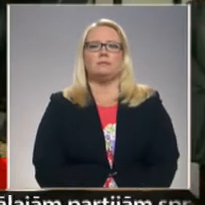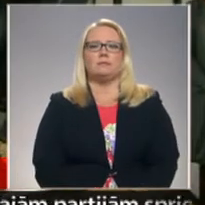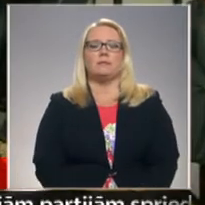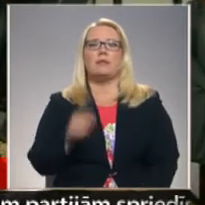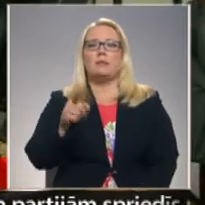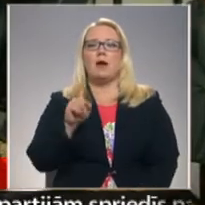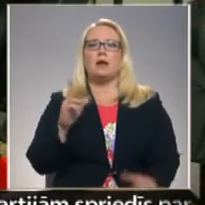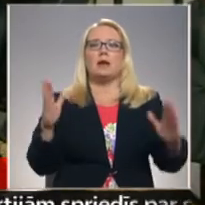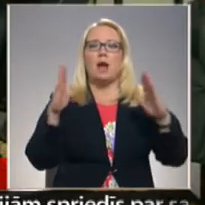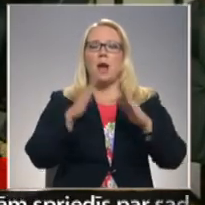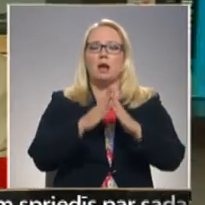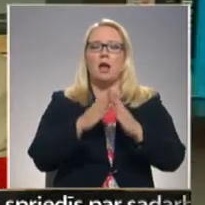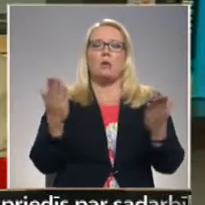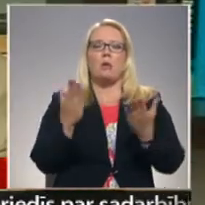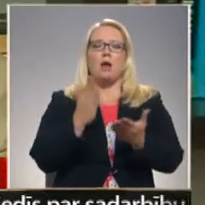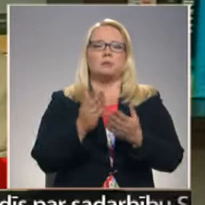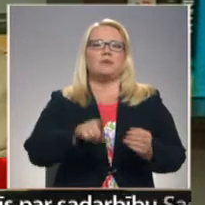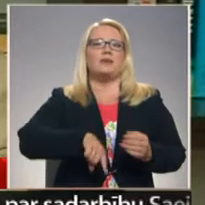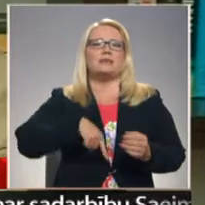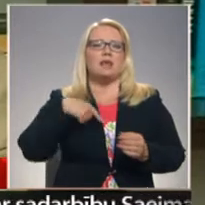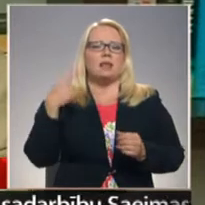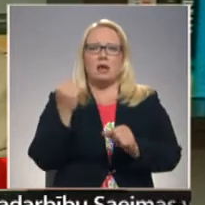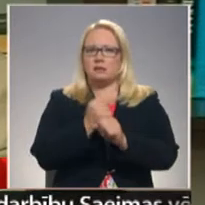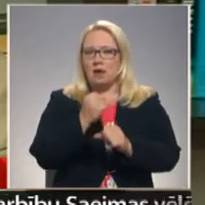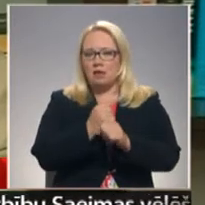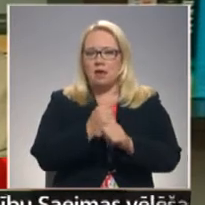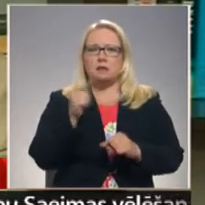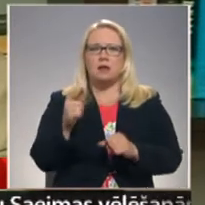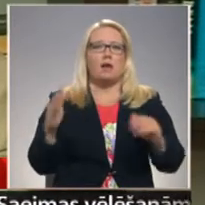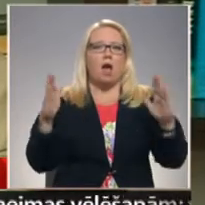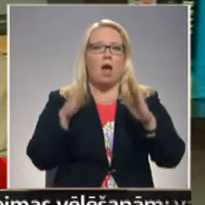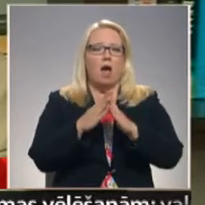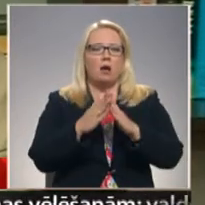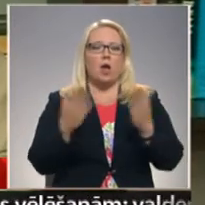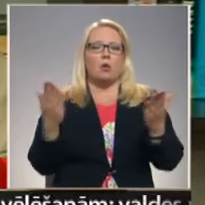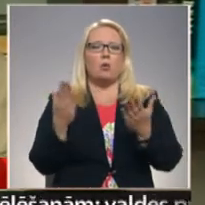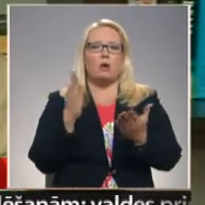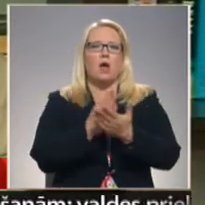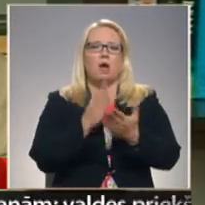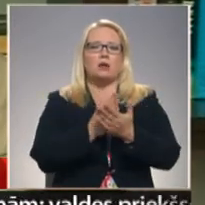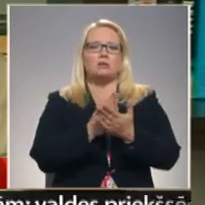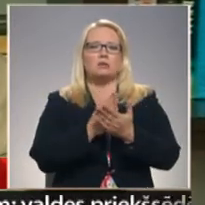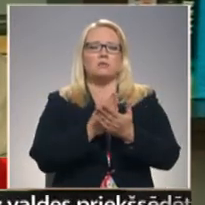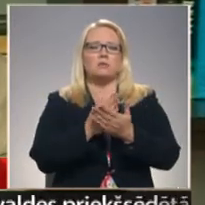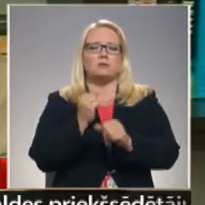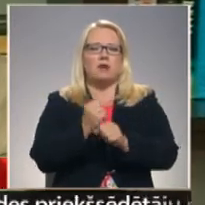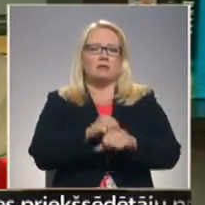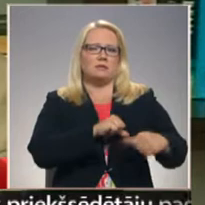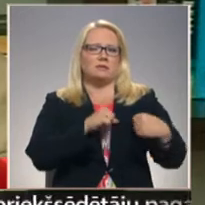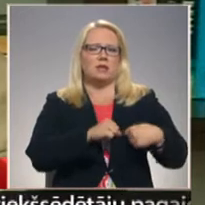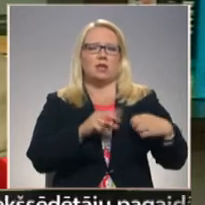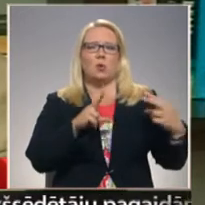Tā ir ēka, ko es esmu visilgāk sprādājis. Tā ir ēka, kur es esmu nodries ar sirdi un vesel, jo